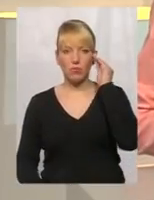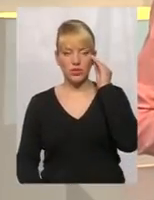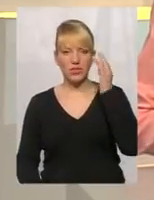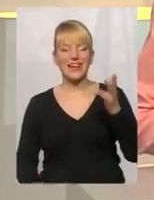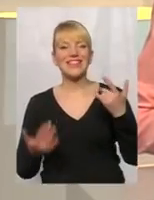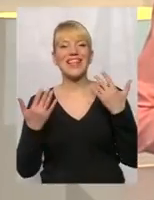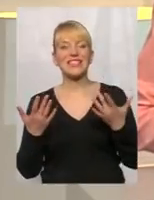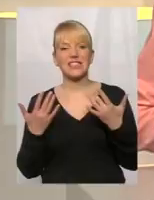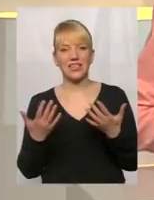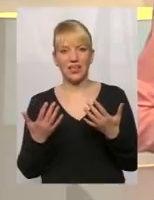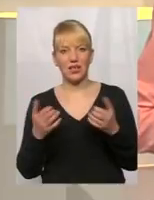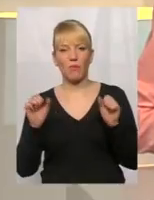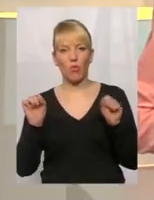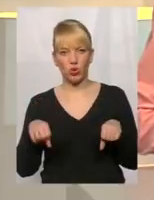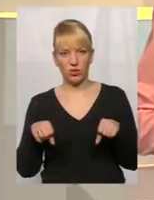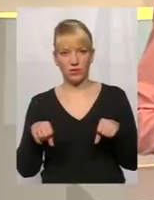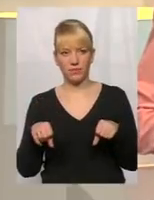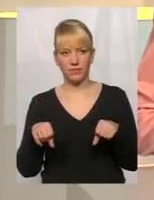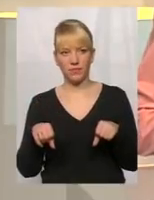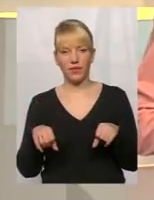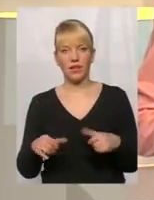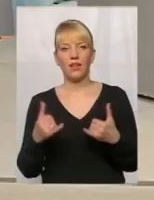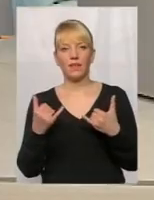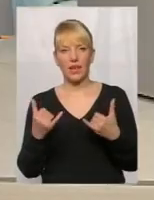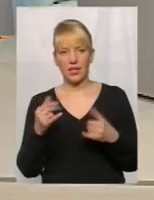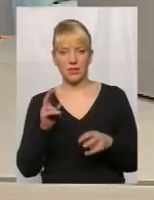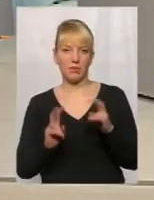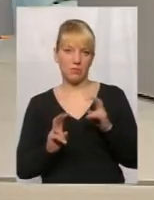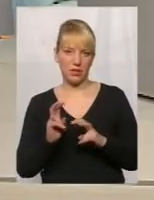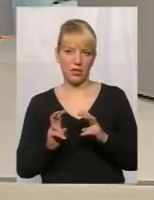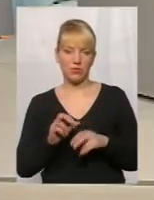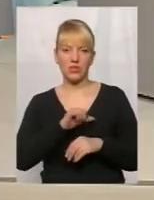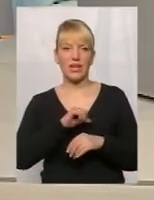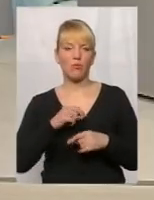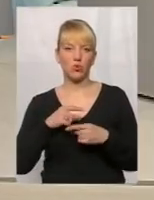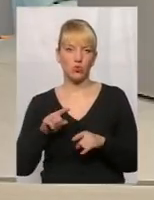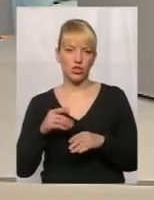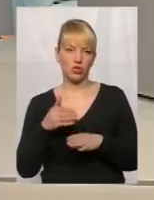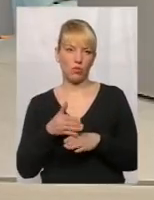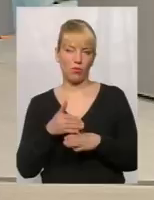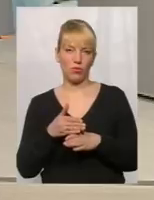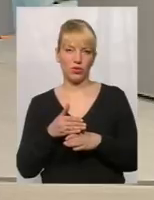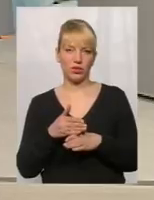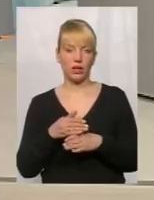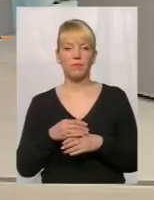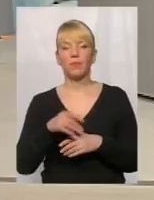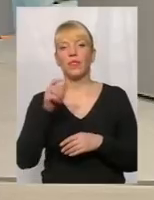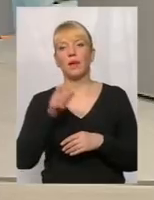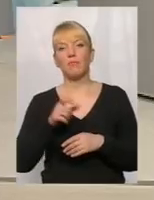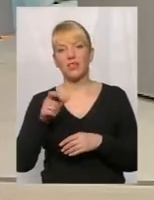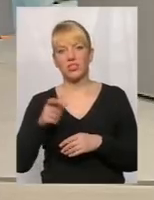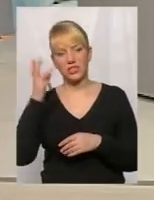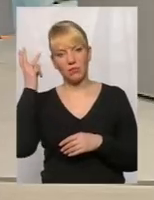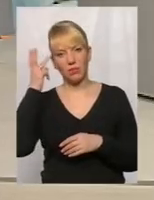наскільки може наразі підприємство «Самотужки» допомогти мешканцям